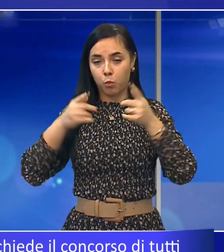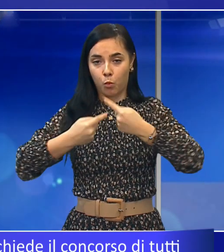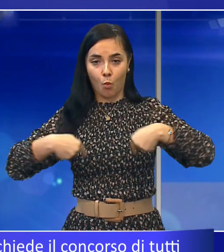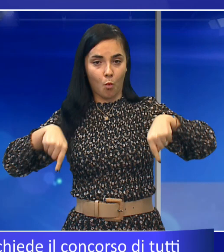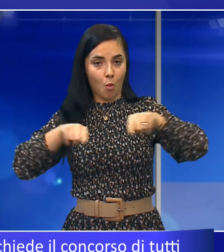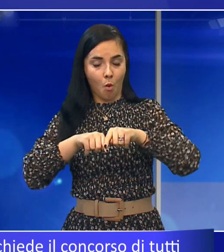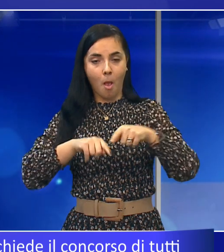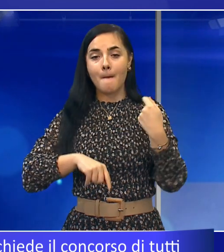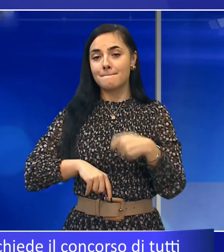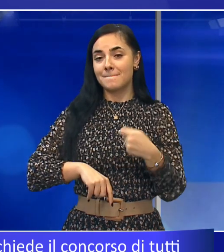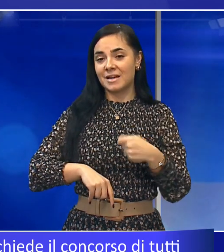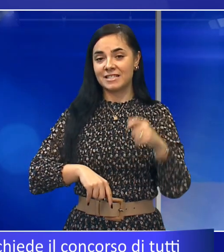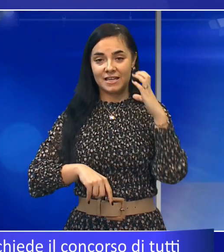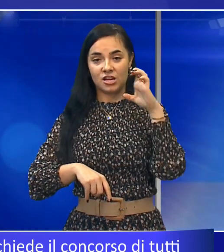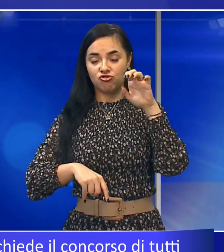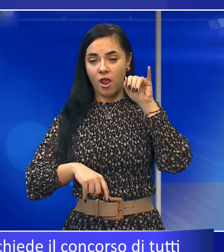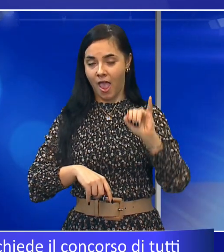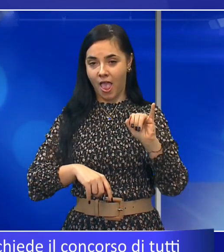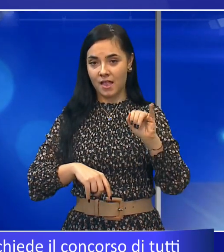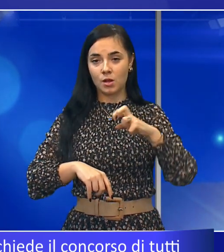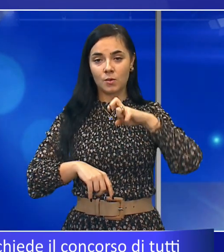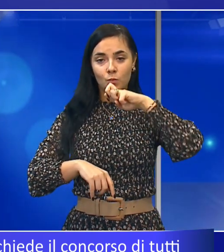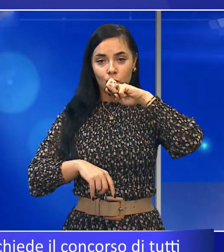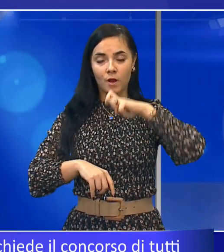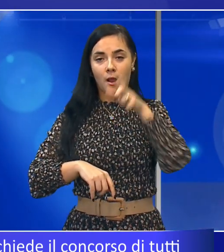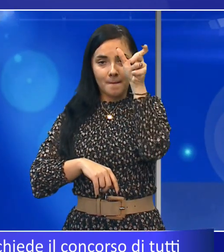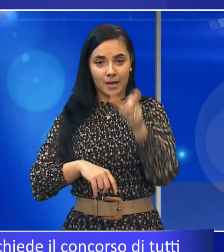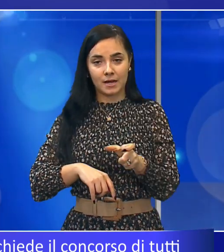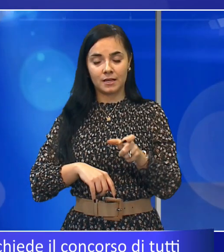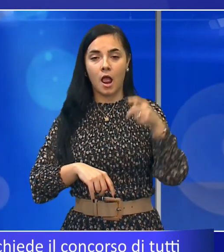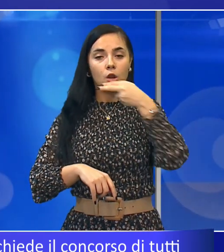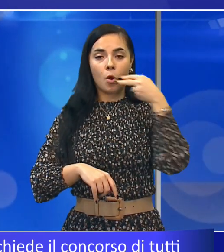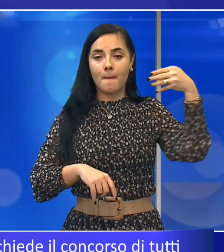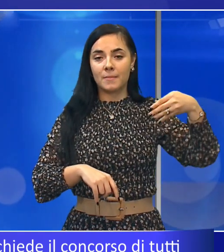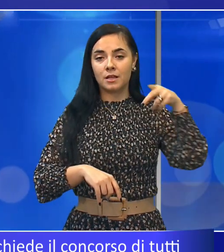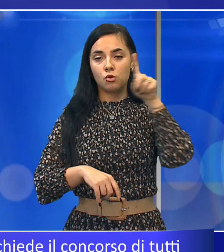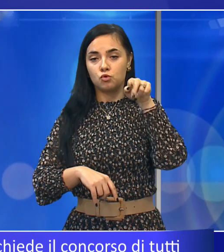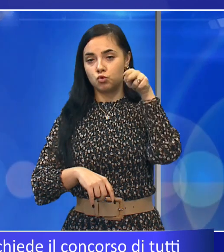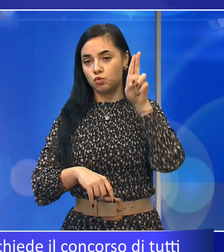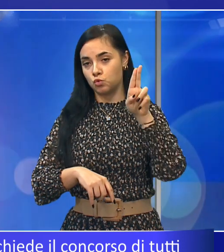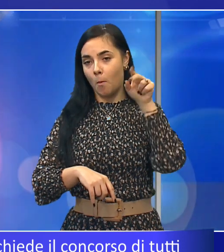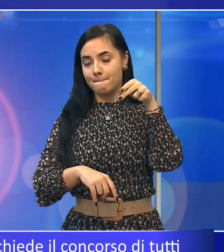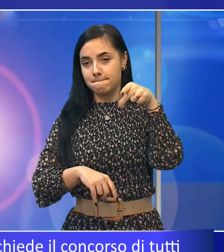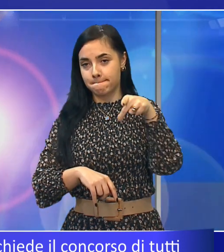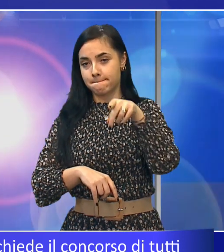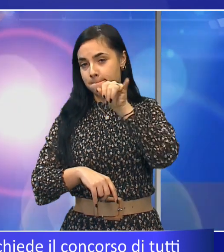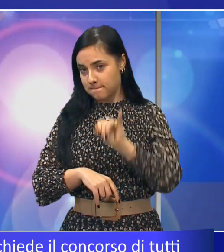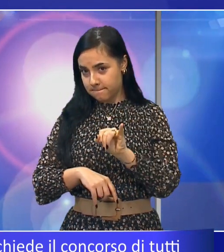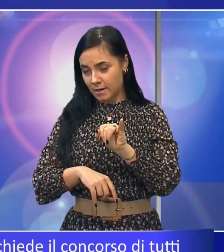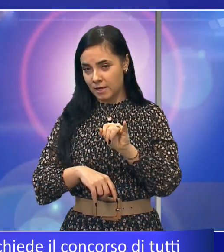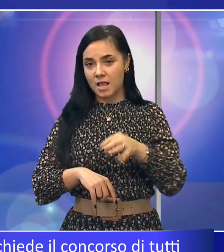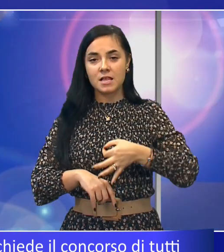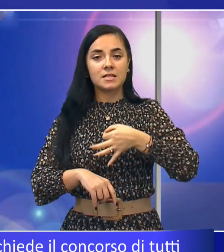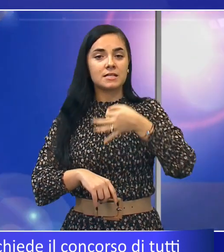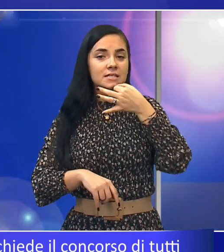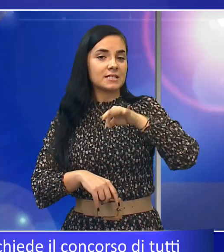della CEI, Cardinal Matteo Zuppi, ha approfondito il